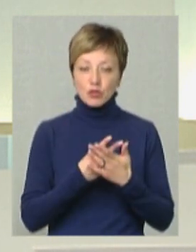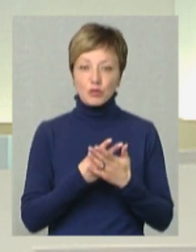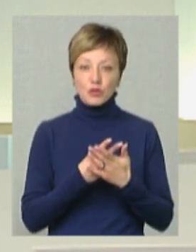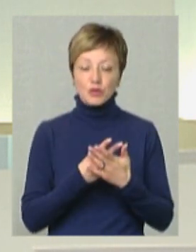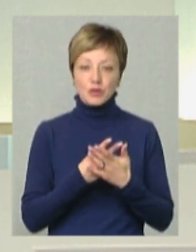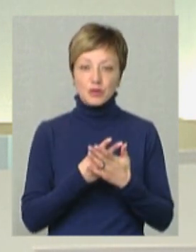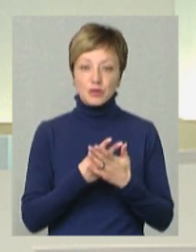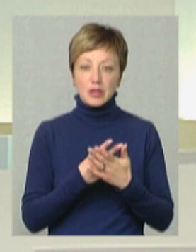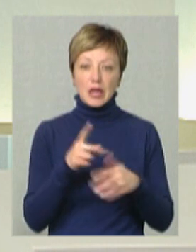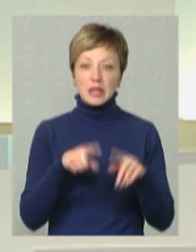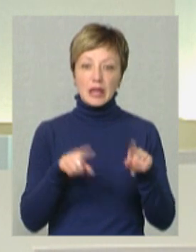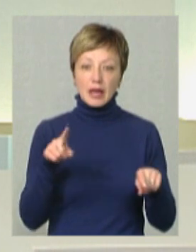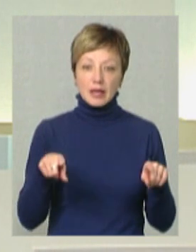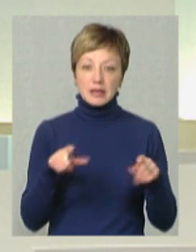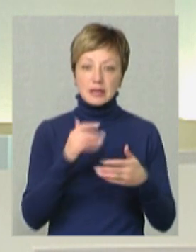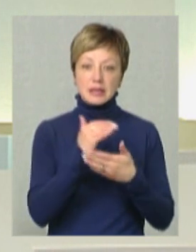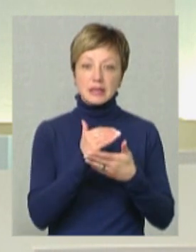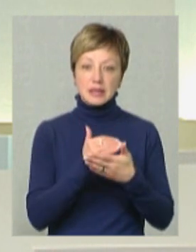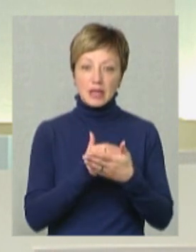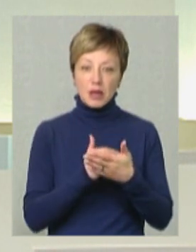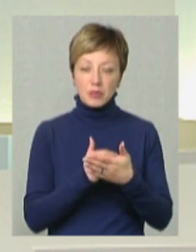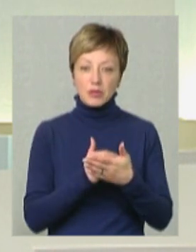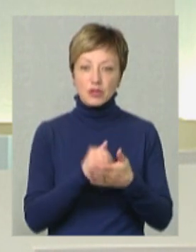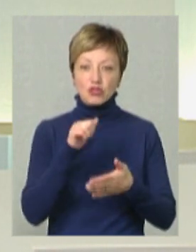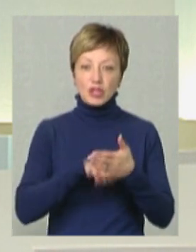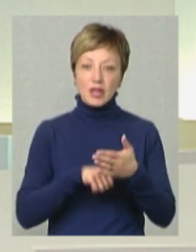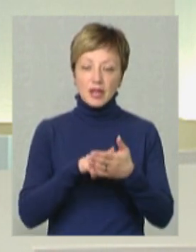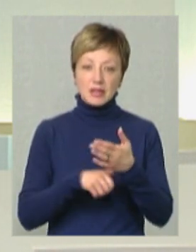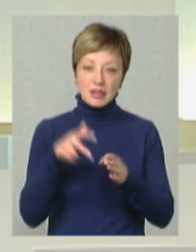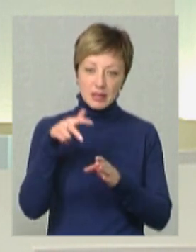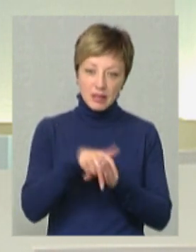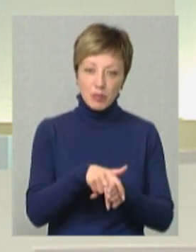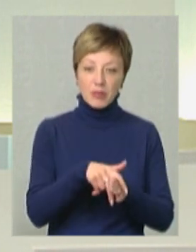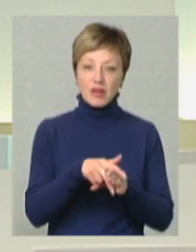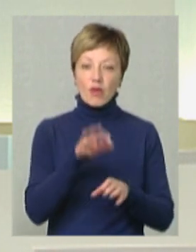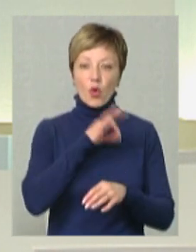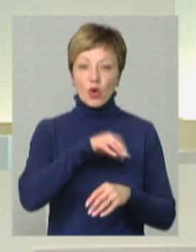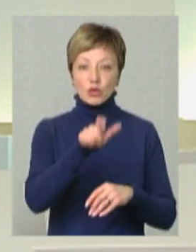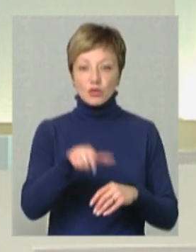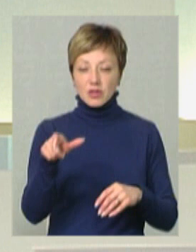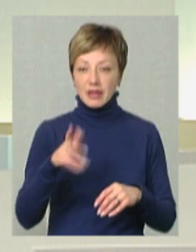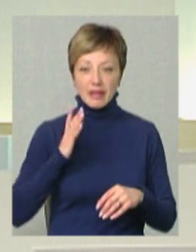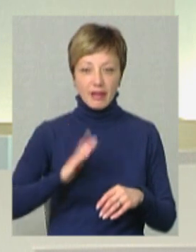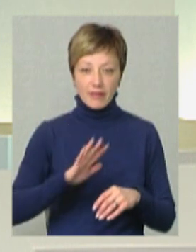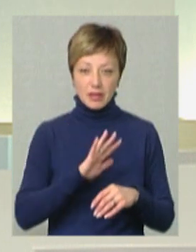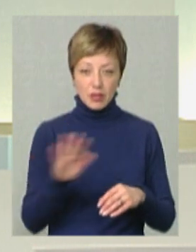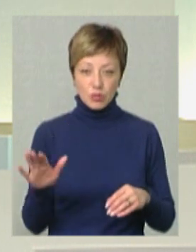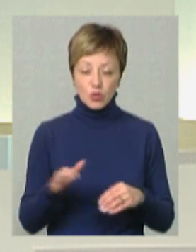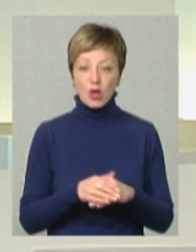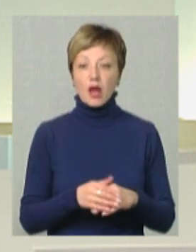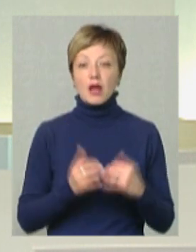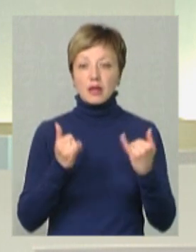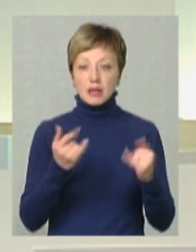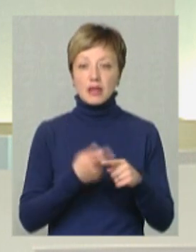що деякі системи через наплив користувачів не витримують. Для